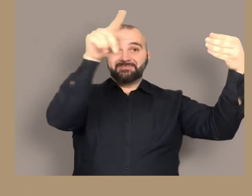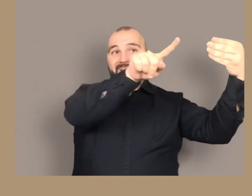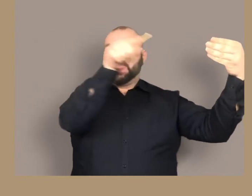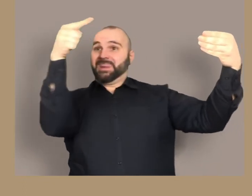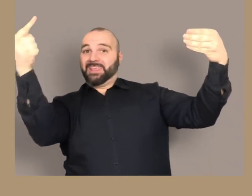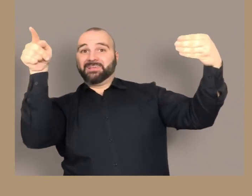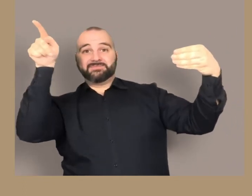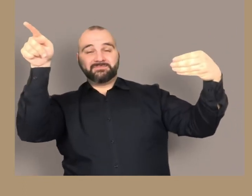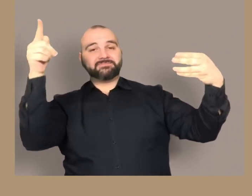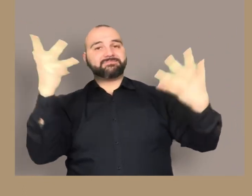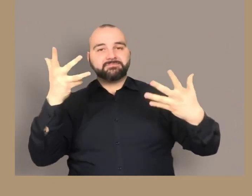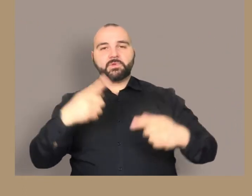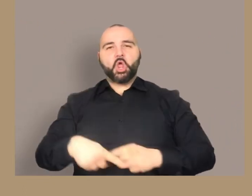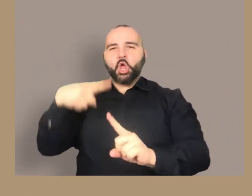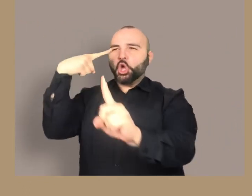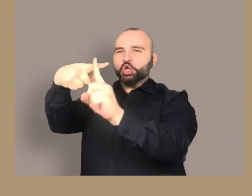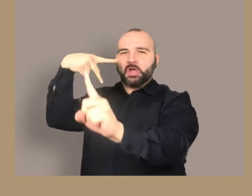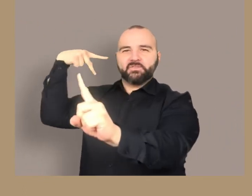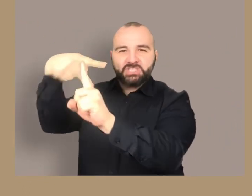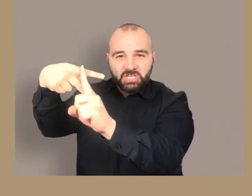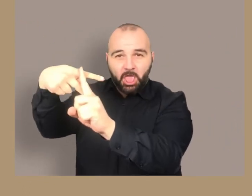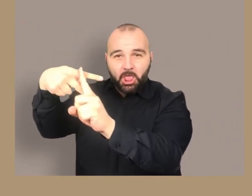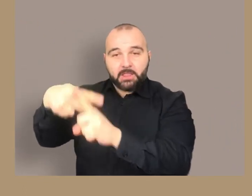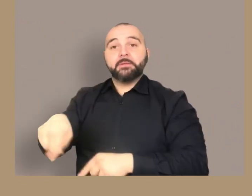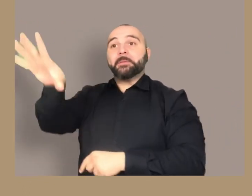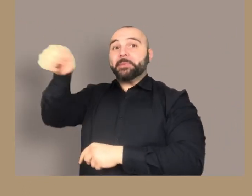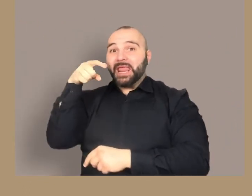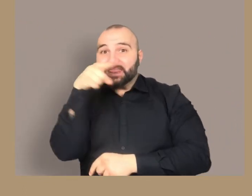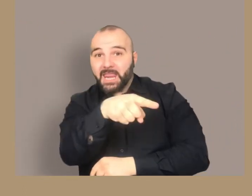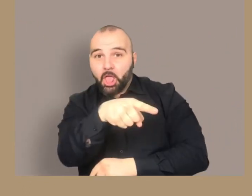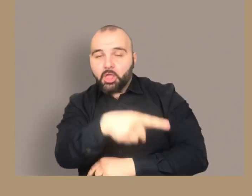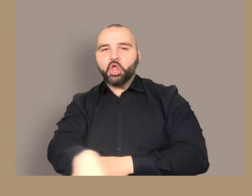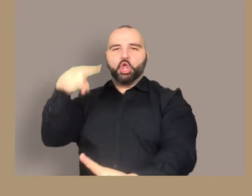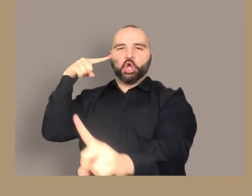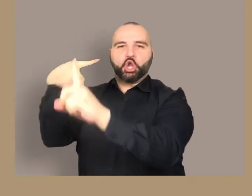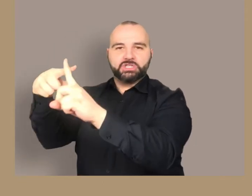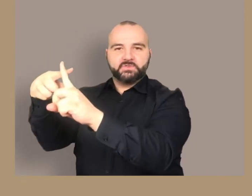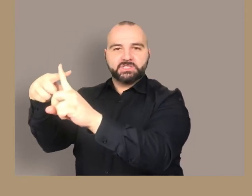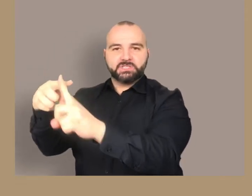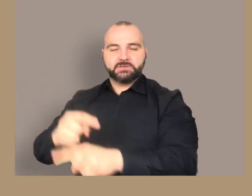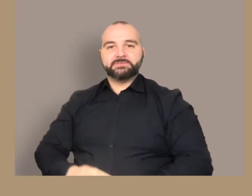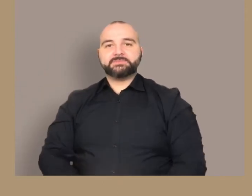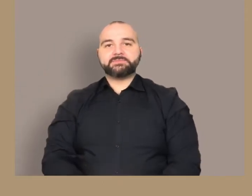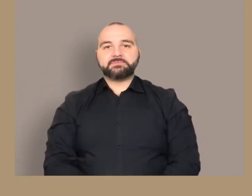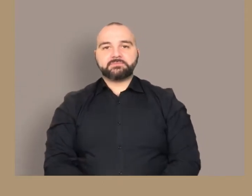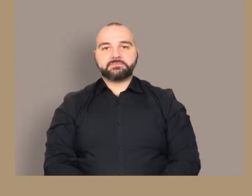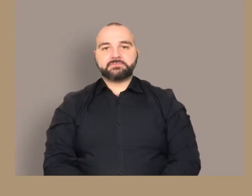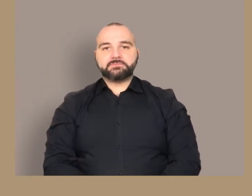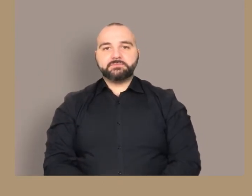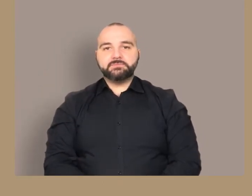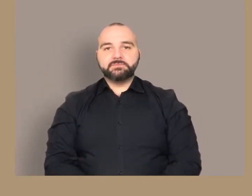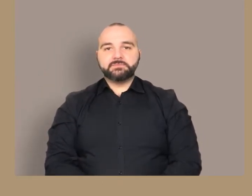due cartellini rettangolari riportano in latino le parole della folla. Nell'angolo in alto a sinistra,